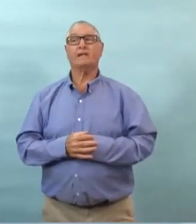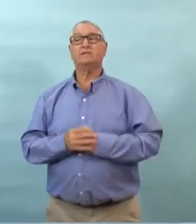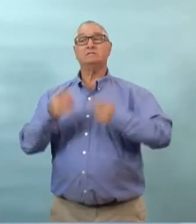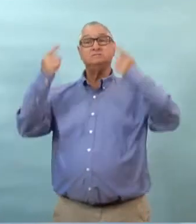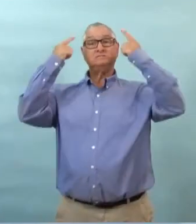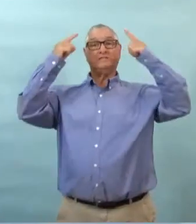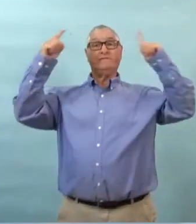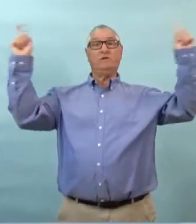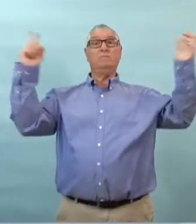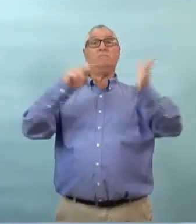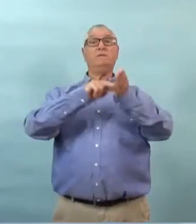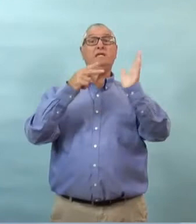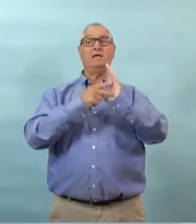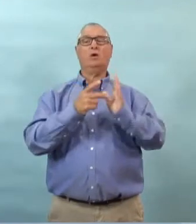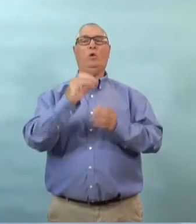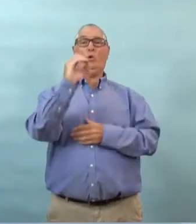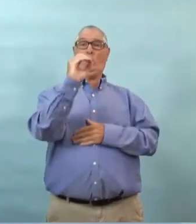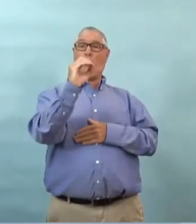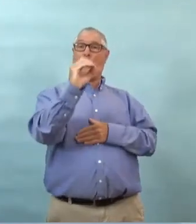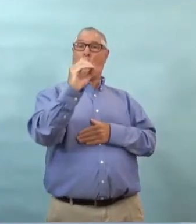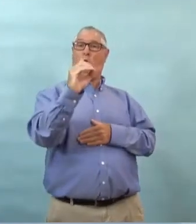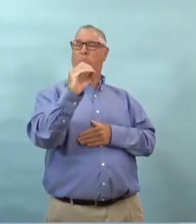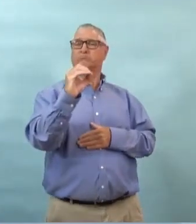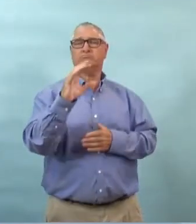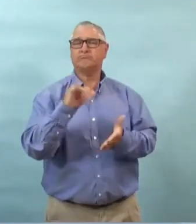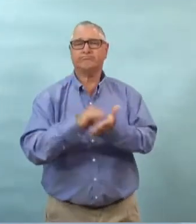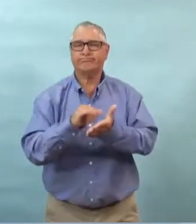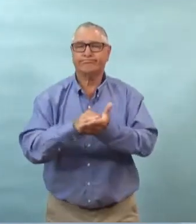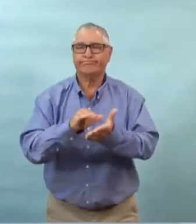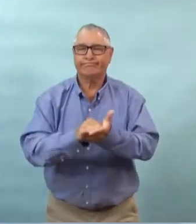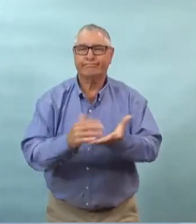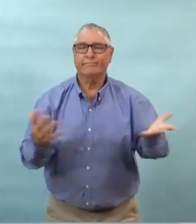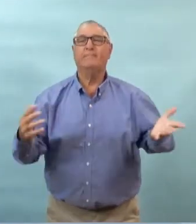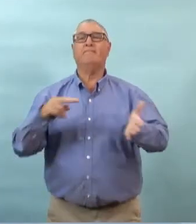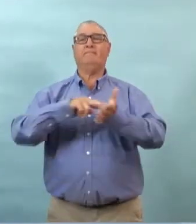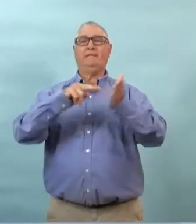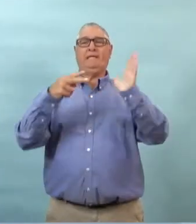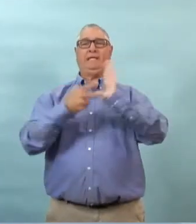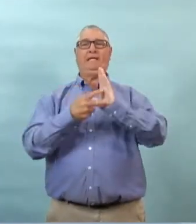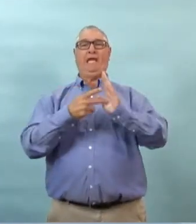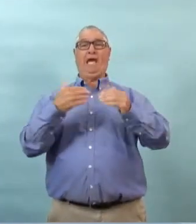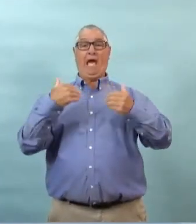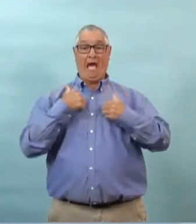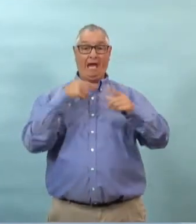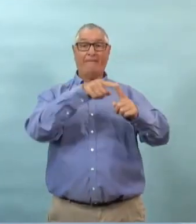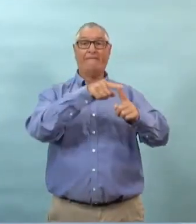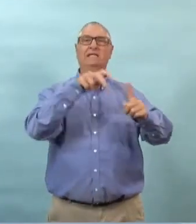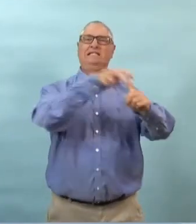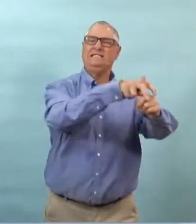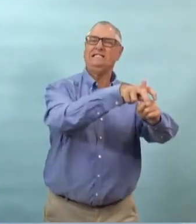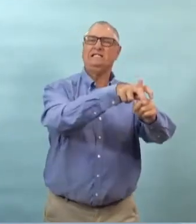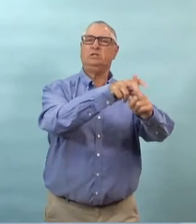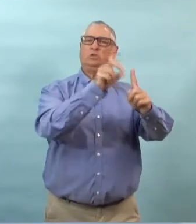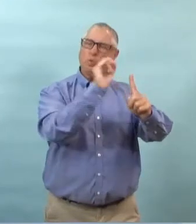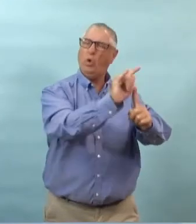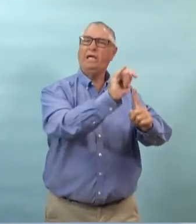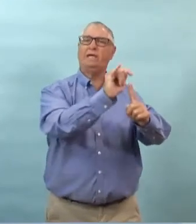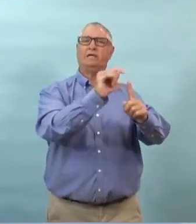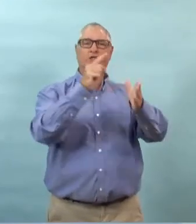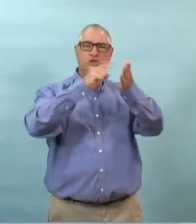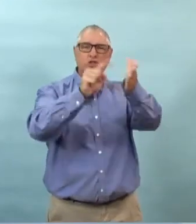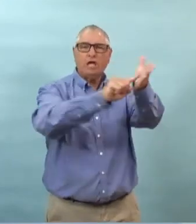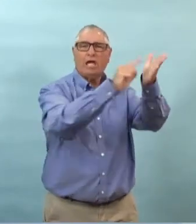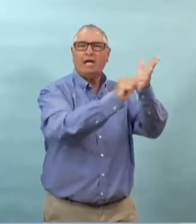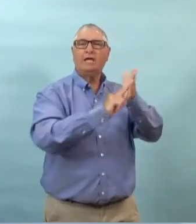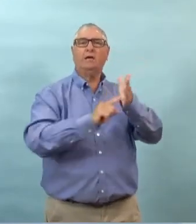kobe 19 la réussite ça veut dire que nous avons nous sommes en mesure de trouver